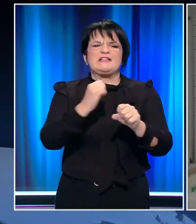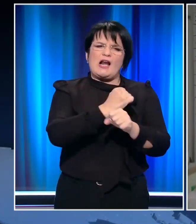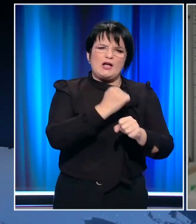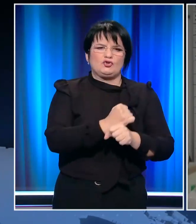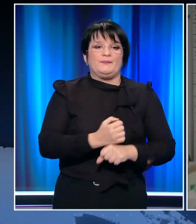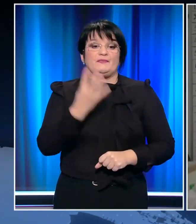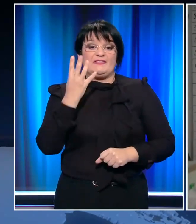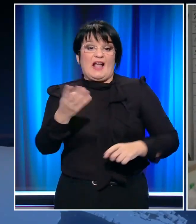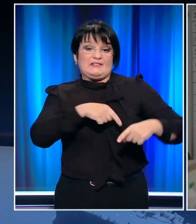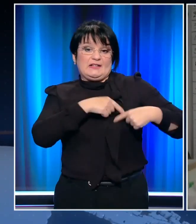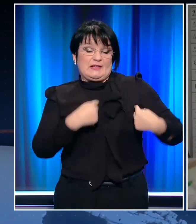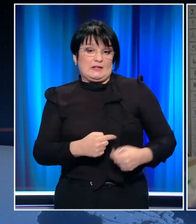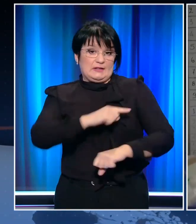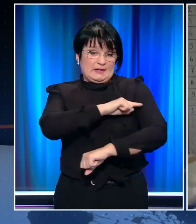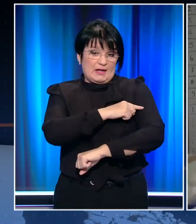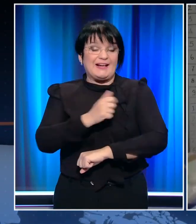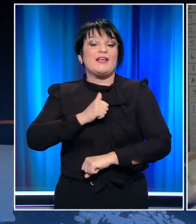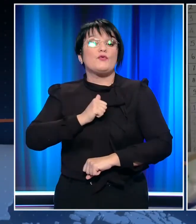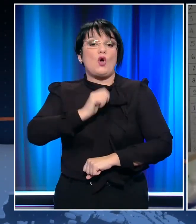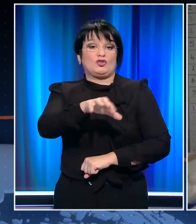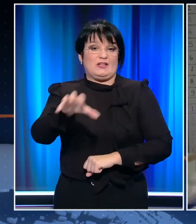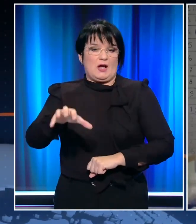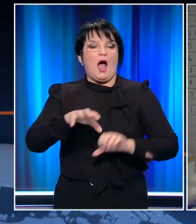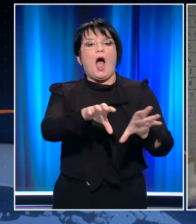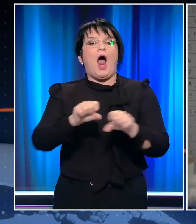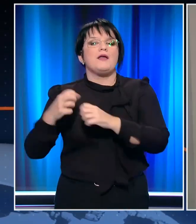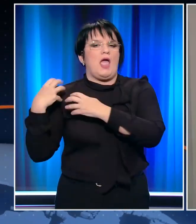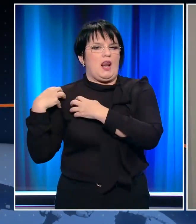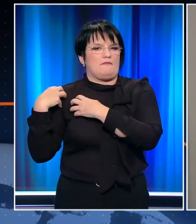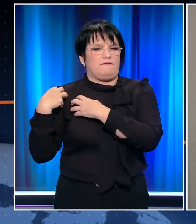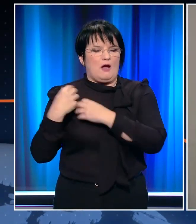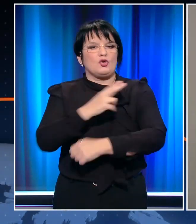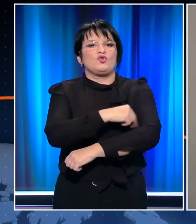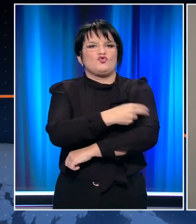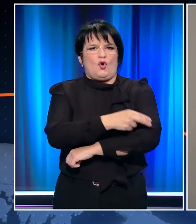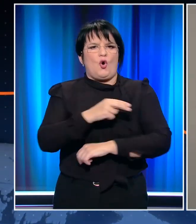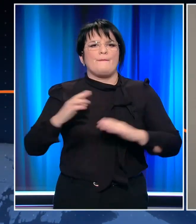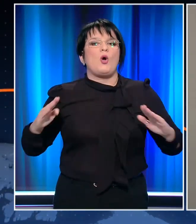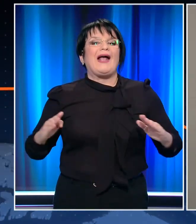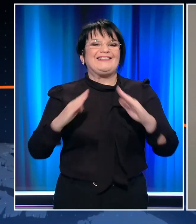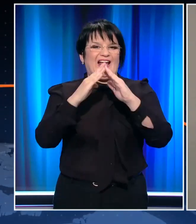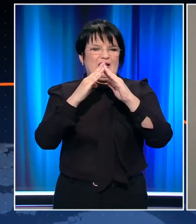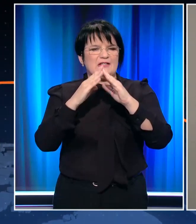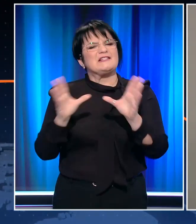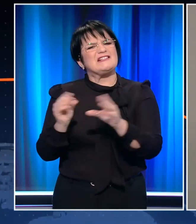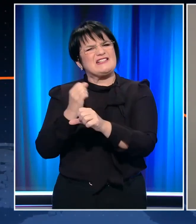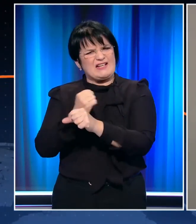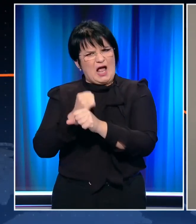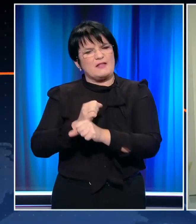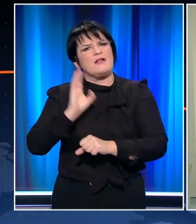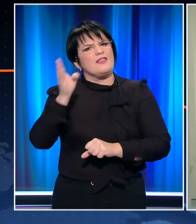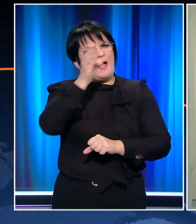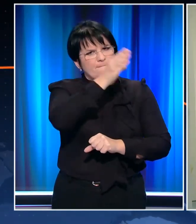τέσσερις εθελοντές γιατροί από τα ιδιωτικά νοσηλευτήρια της Αθήνας. Ανέλαβα χθες τα καθήκοντά τους στο νοσοκομείο της Κατερίνης, ενώ οι συνάδελφοί τους σήμερα